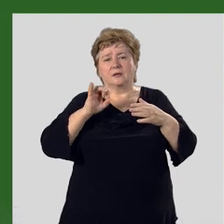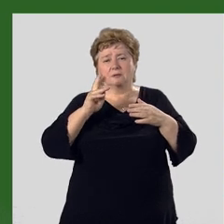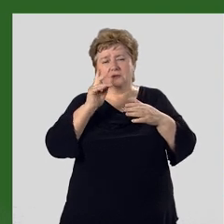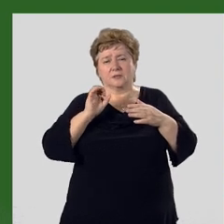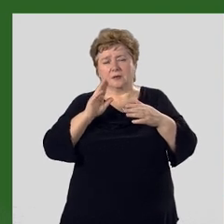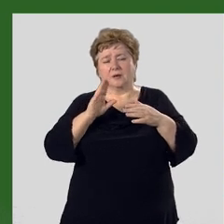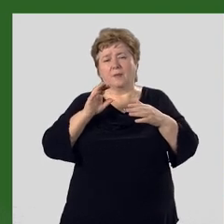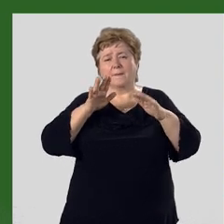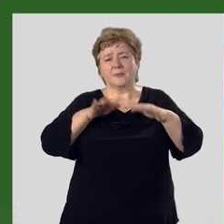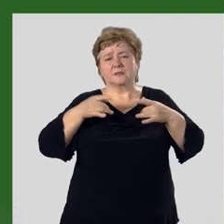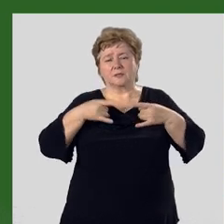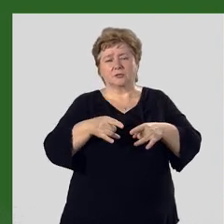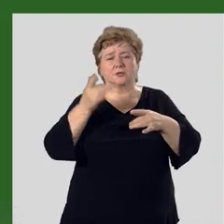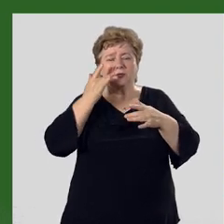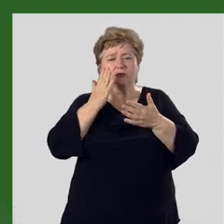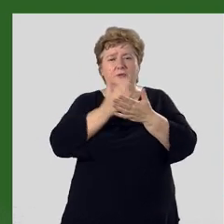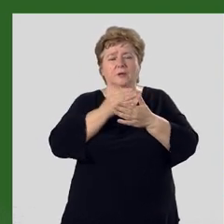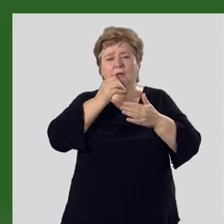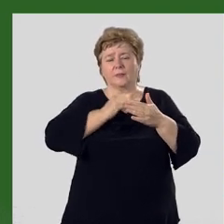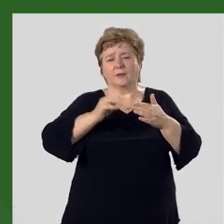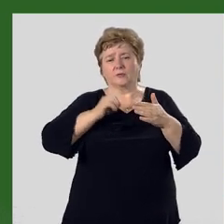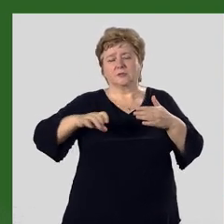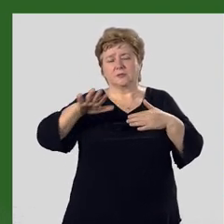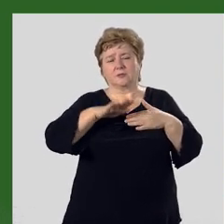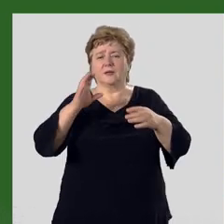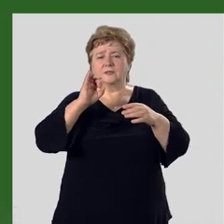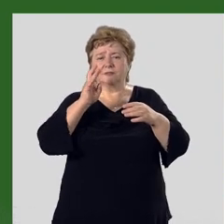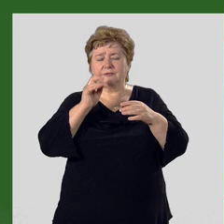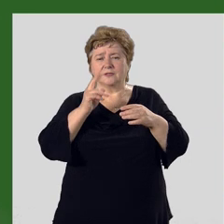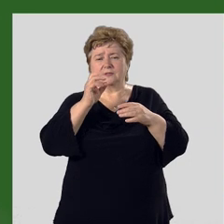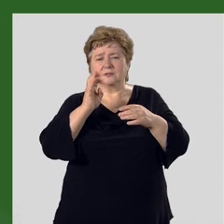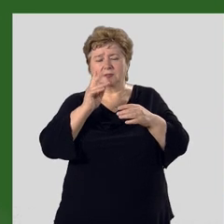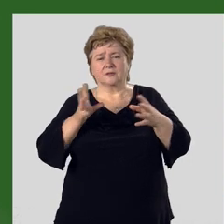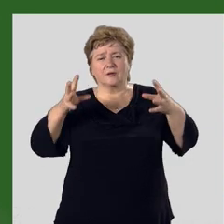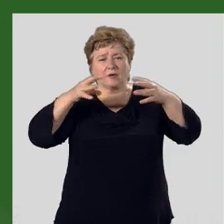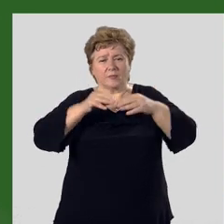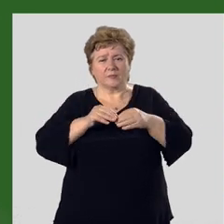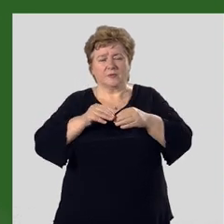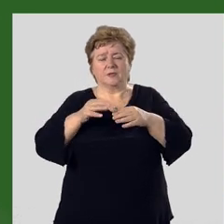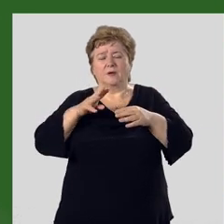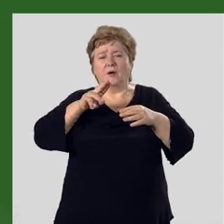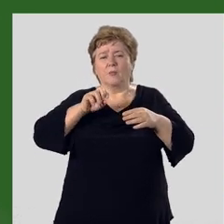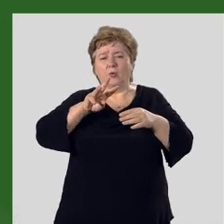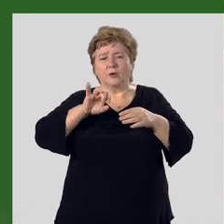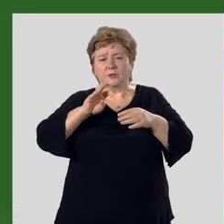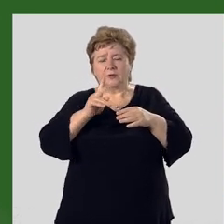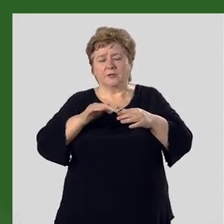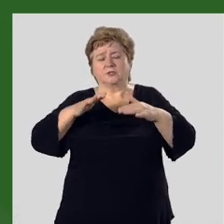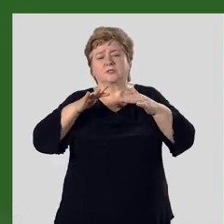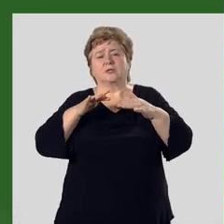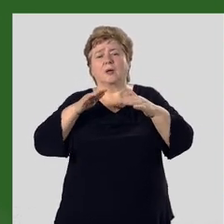месторождение, которое находится на юге страны. Свинья цинк совместно образуют полиметаллические